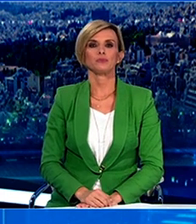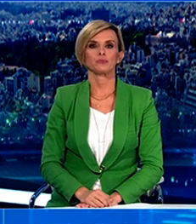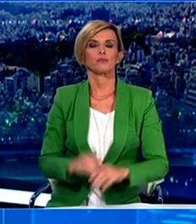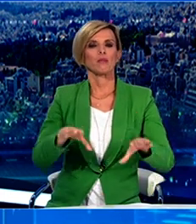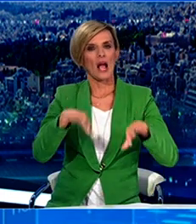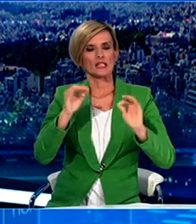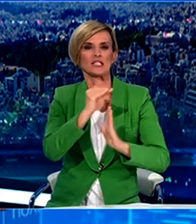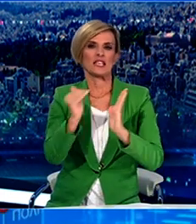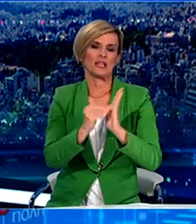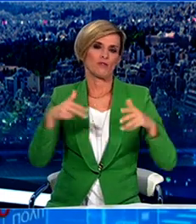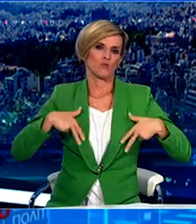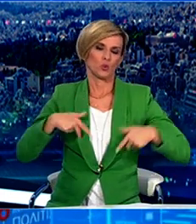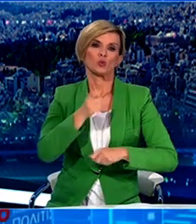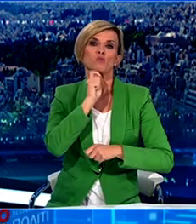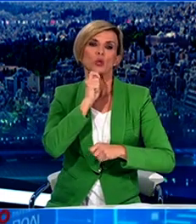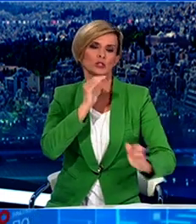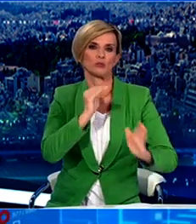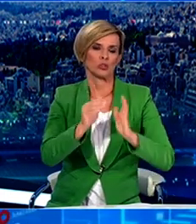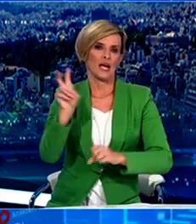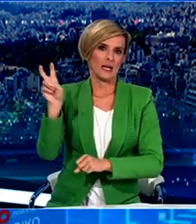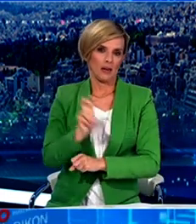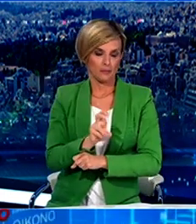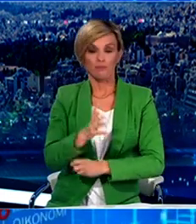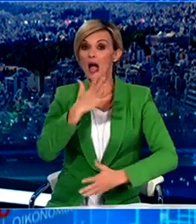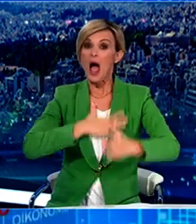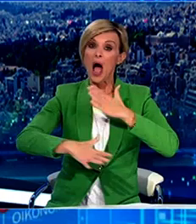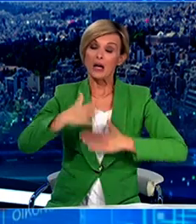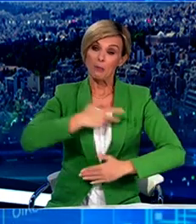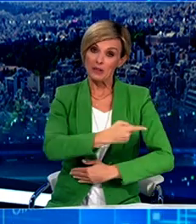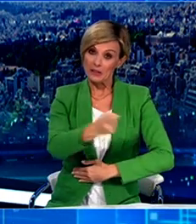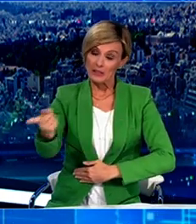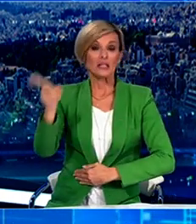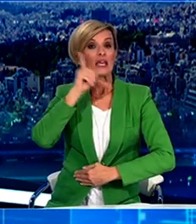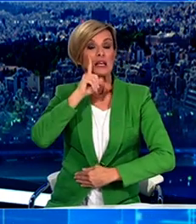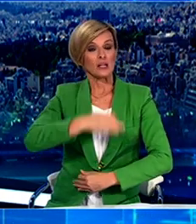Χαρδαλιά, έχετε το λόγο. Κύριε Χαρδαλιά, κύριε